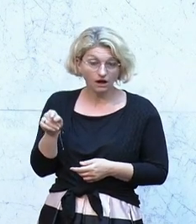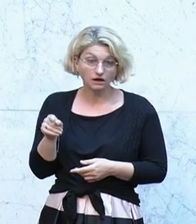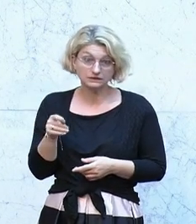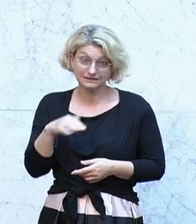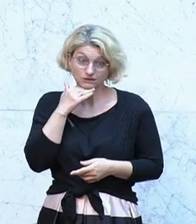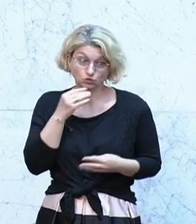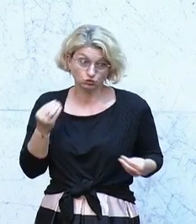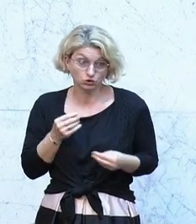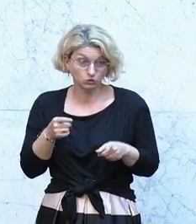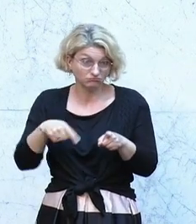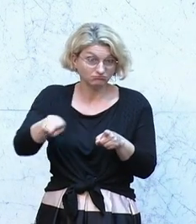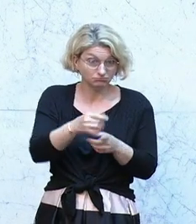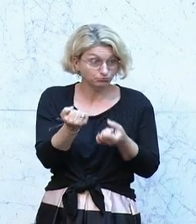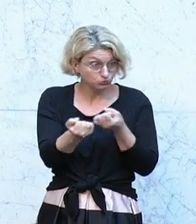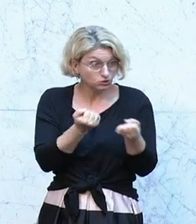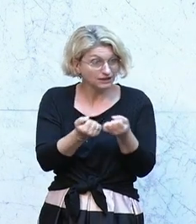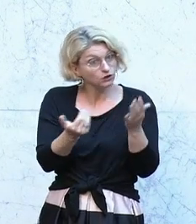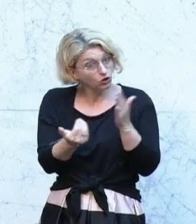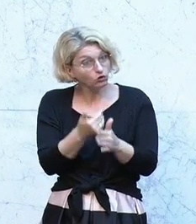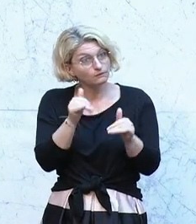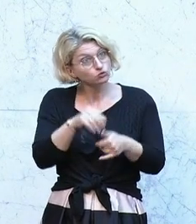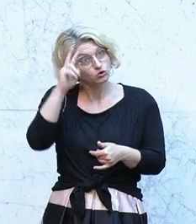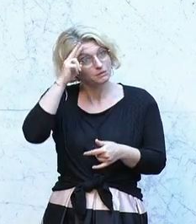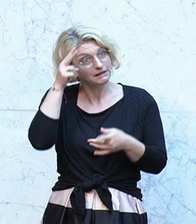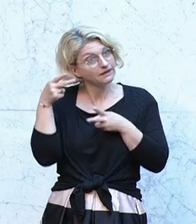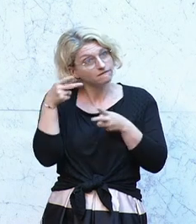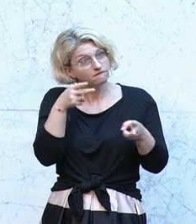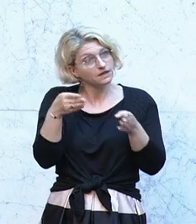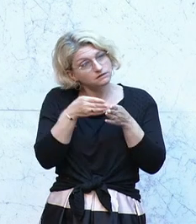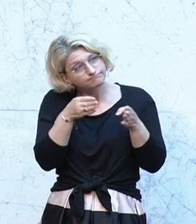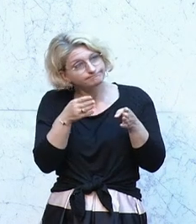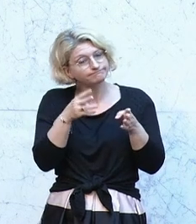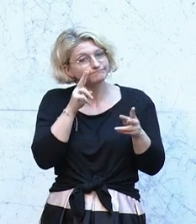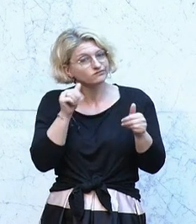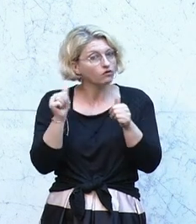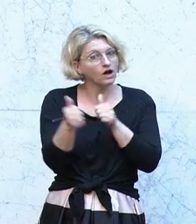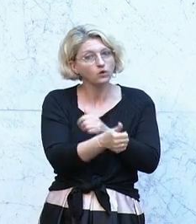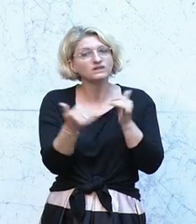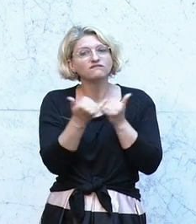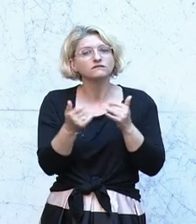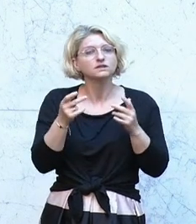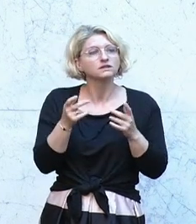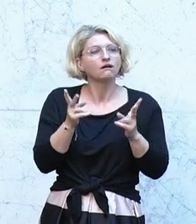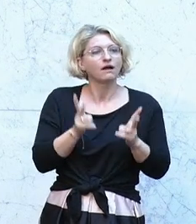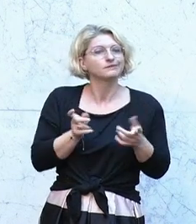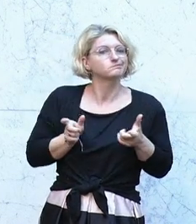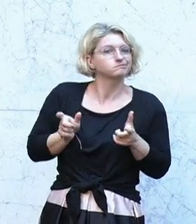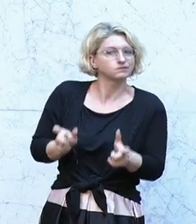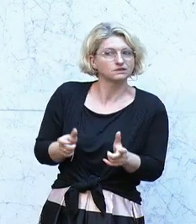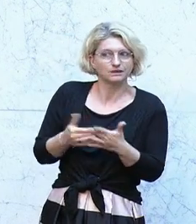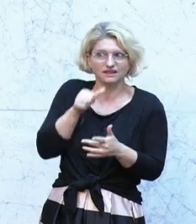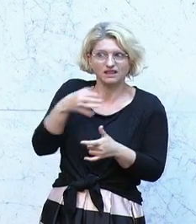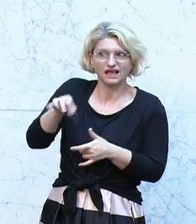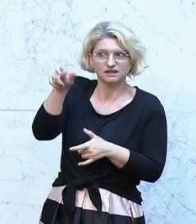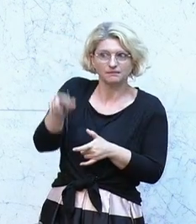sich erneut Wege zu überlegen, wie es vermieden werden kann, dass Einzelne ungehörig reicher werden, indem sie sich